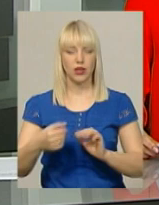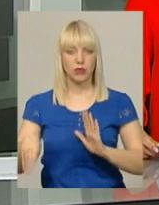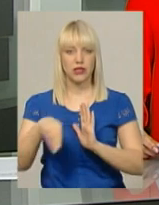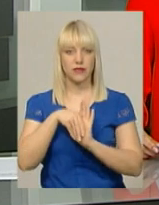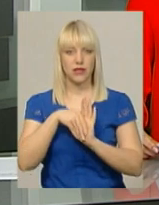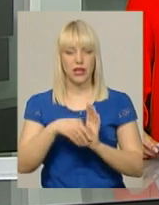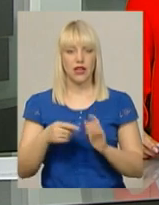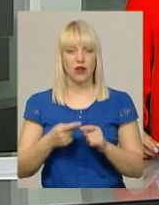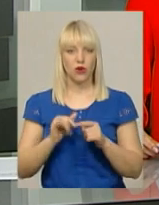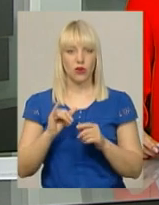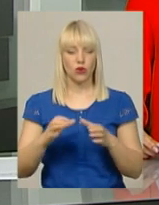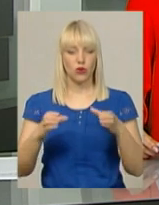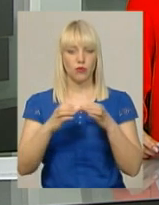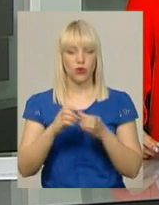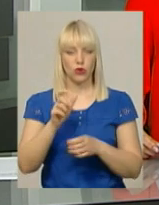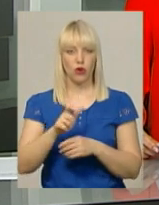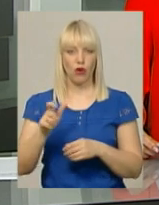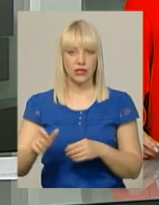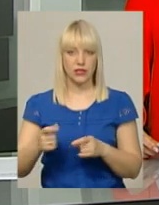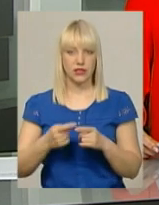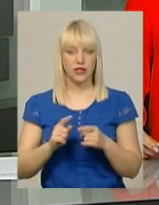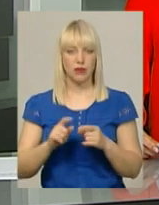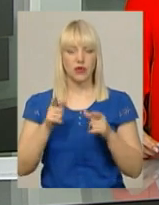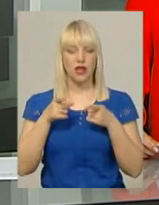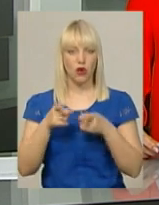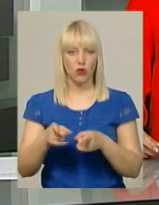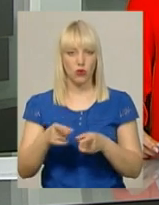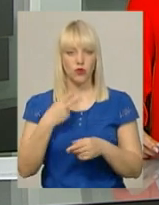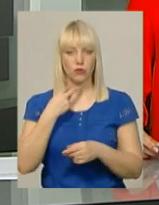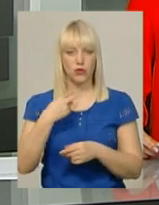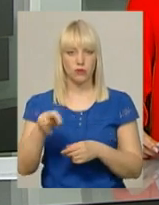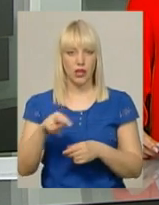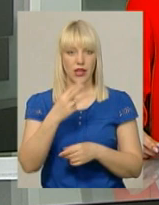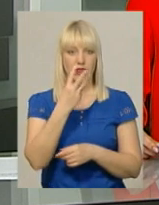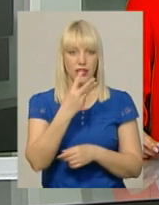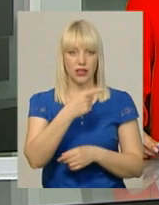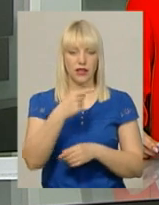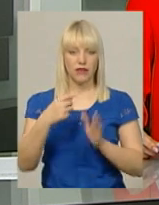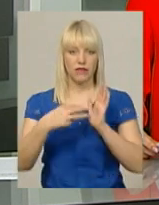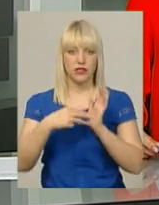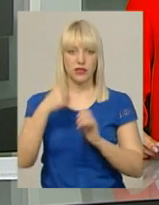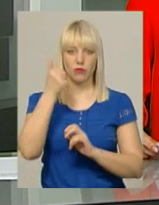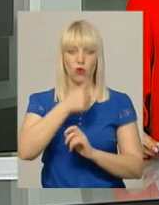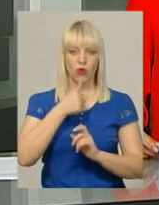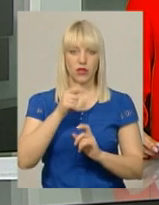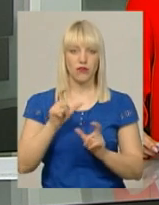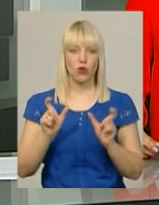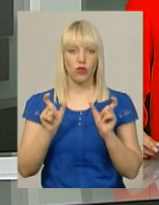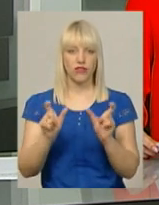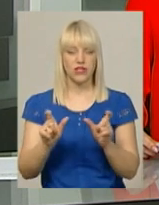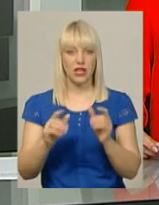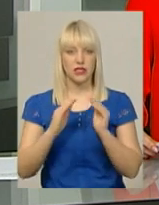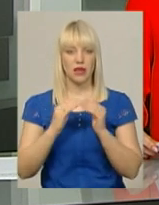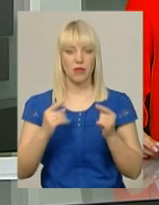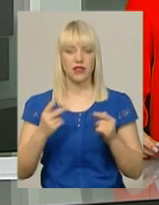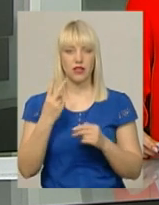вигоди, вчиненого групою осіб. Правоохоронцям загрожує позбавлення волі строком від 3 до 8 років з конфіскацією майна. Наразі обох чоловіків